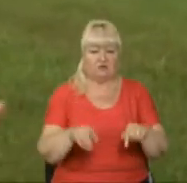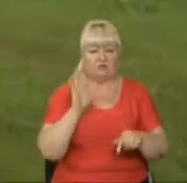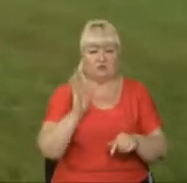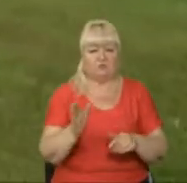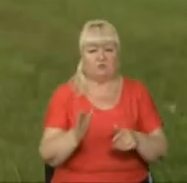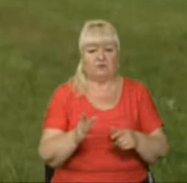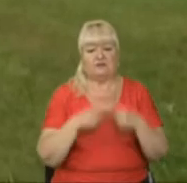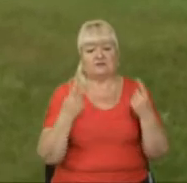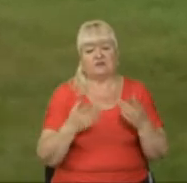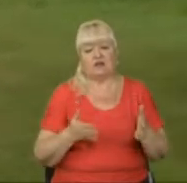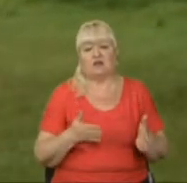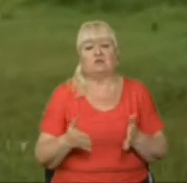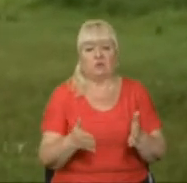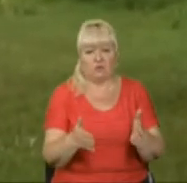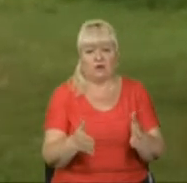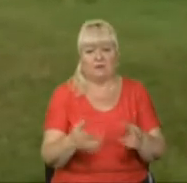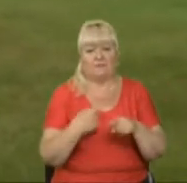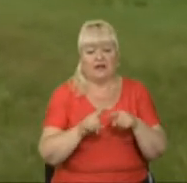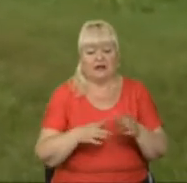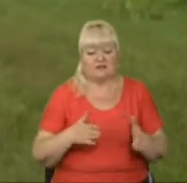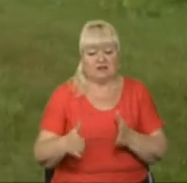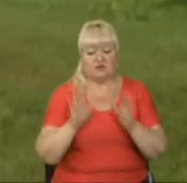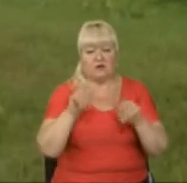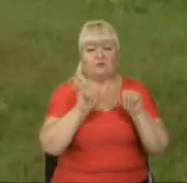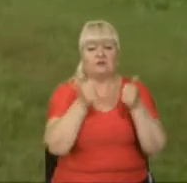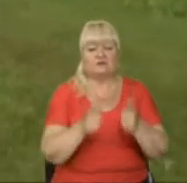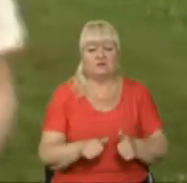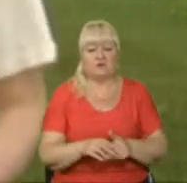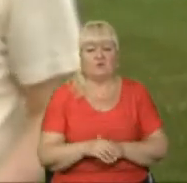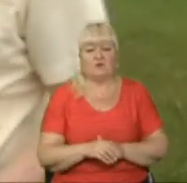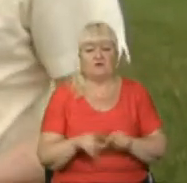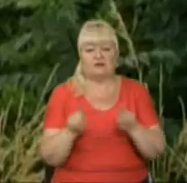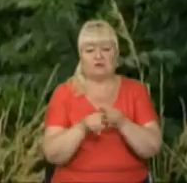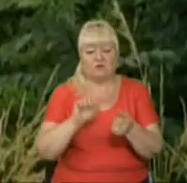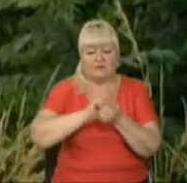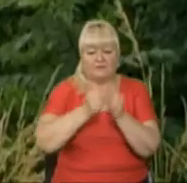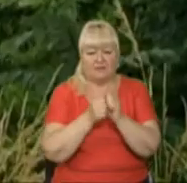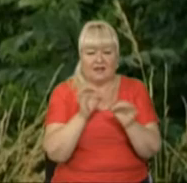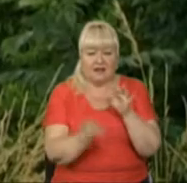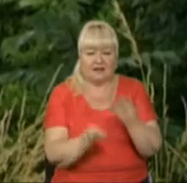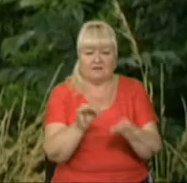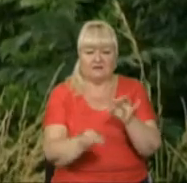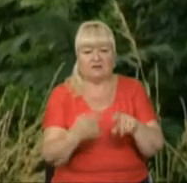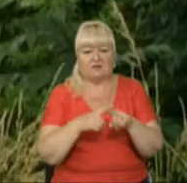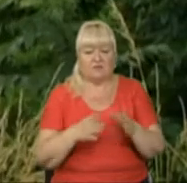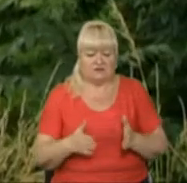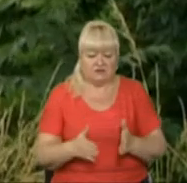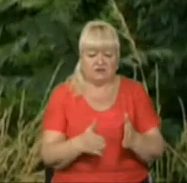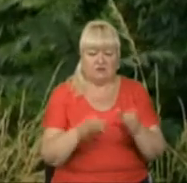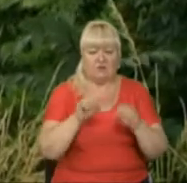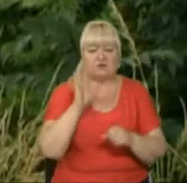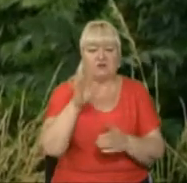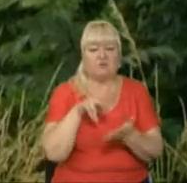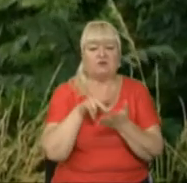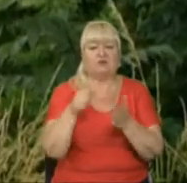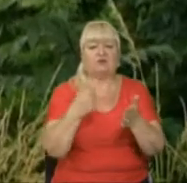буде йти дорога. Ця дорога буде сформована з чебеневого насипу. Ці доріжці можна буде пройти до